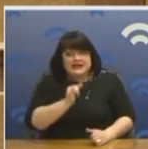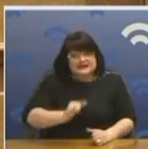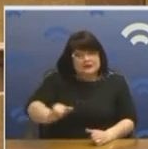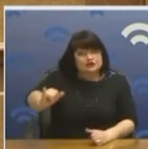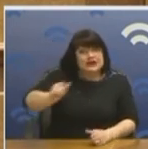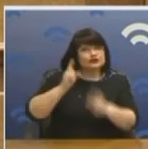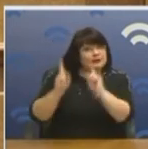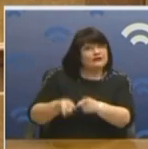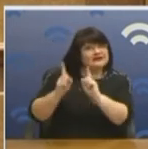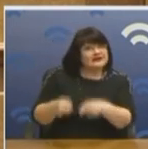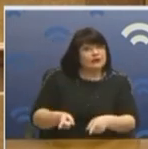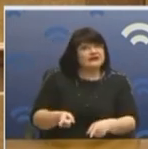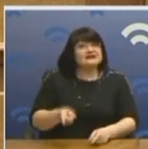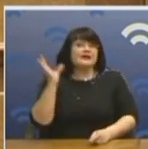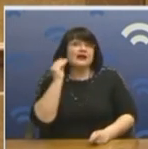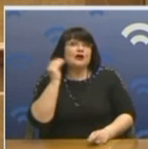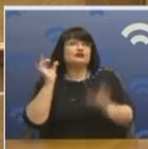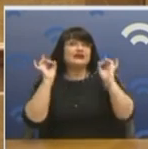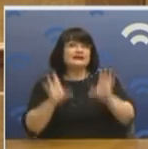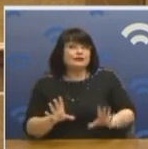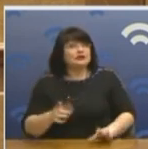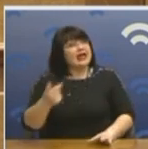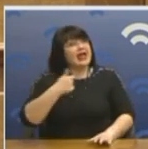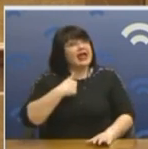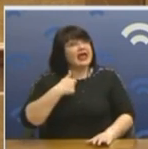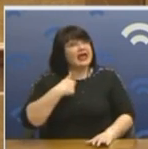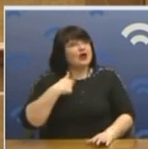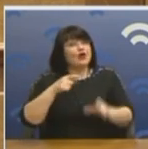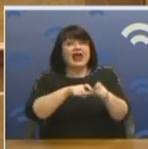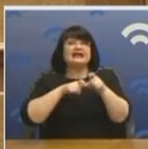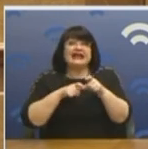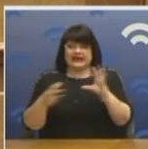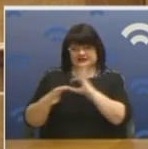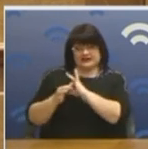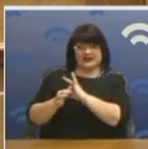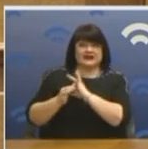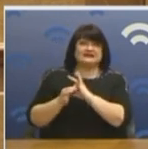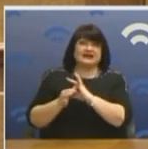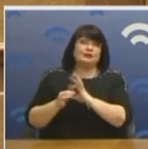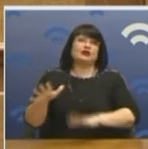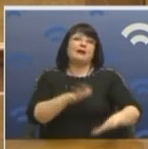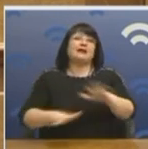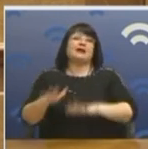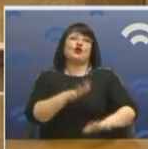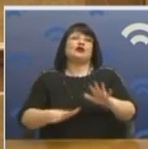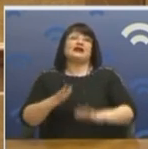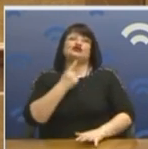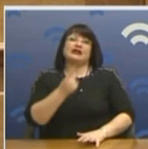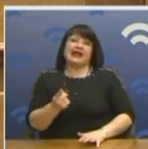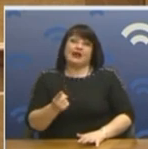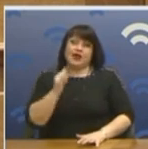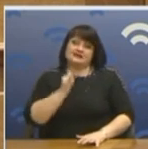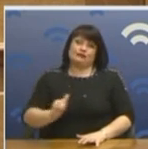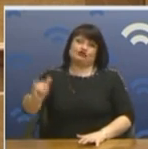αποφάσισε, χωρίς να ακούσει κανέναν ότι εγώ ή η εταιρεία με την οποία συνεργάζομαι είναι απατεώνες. Εξαποστάσσος.